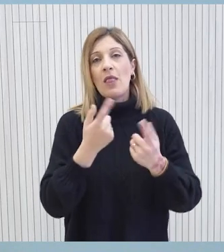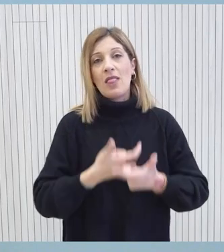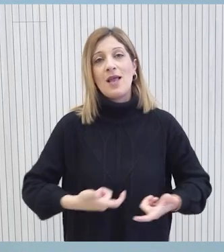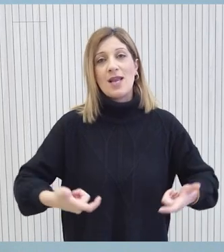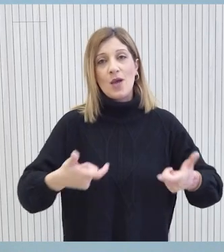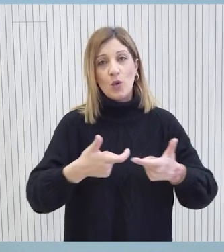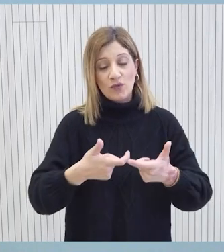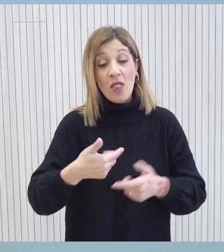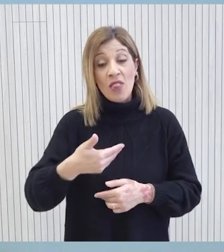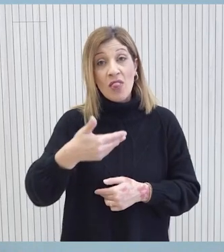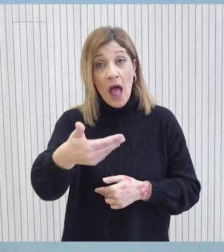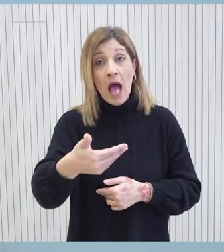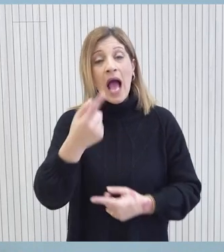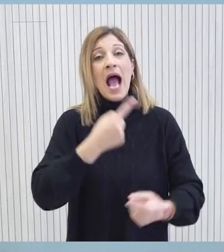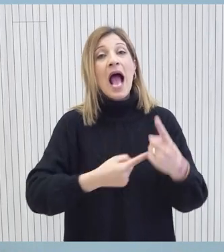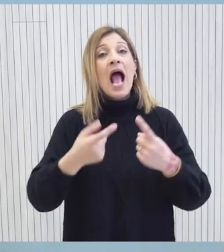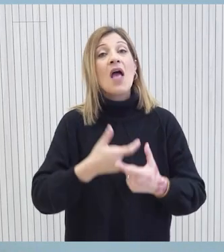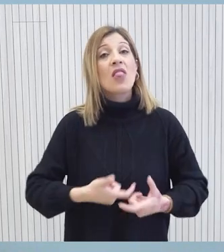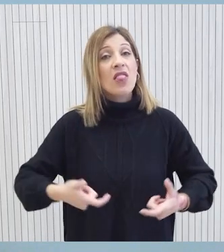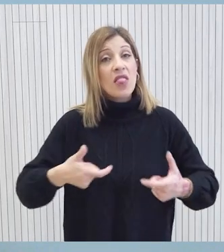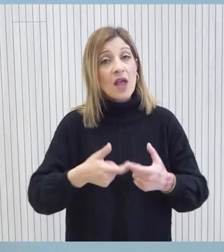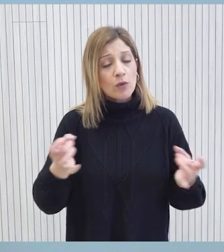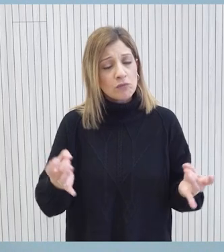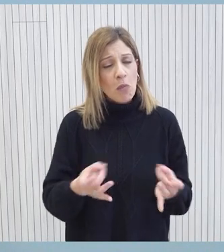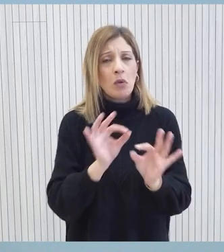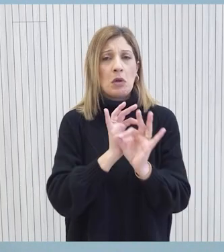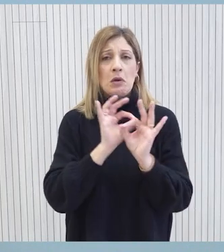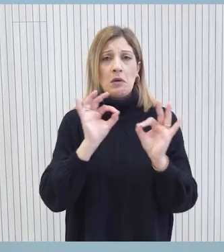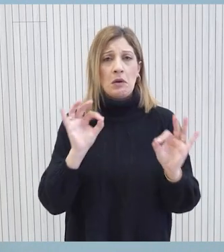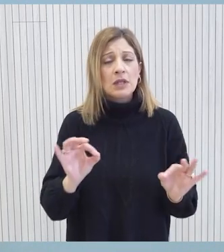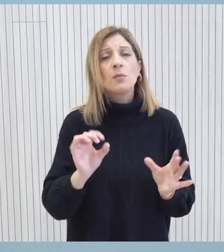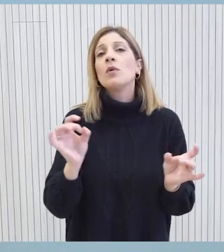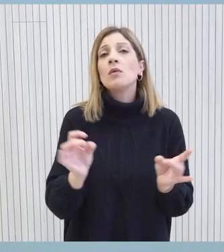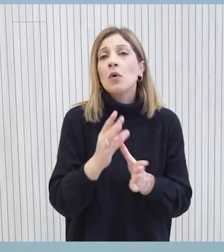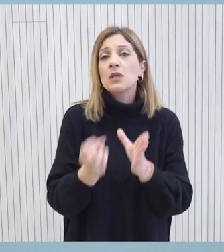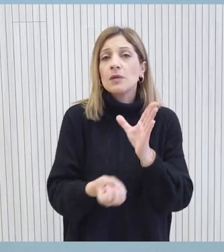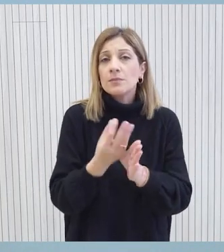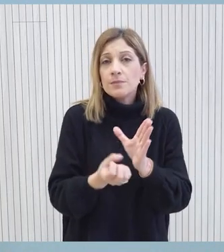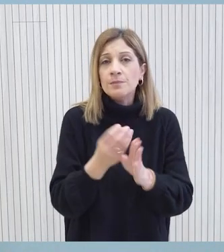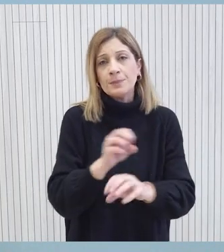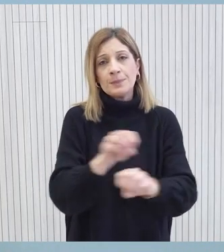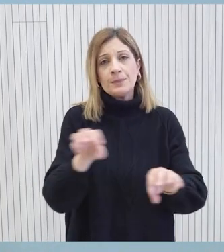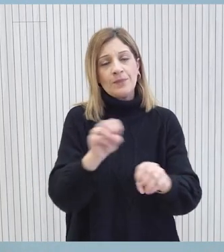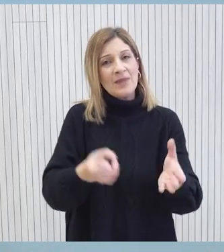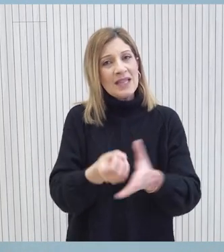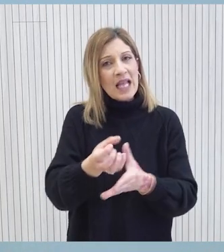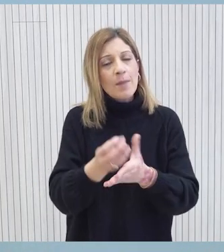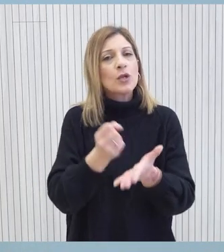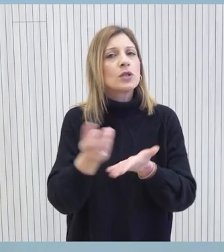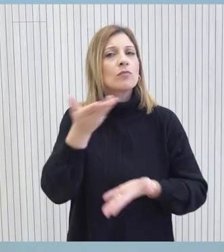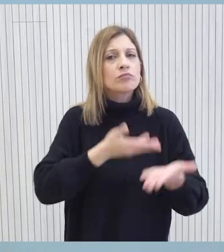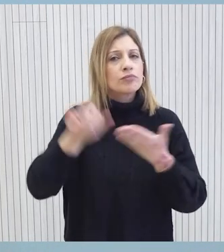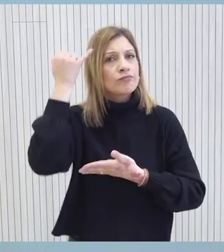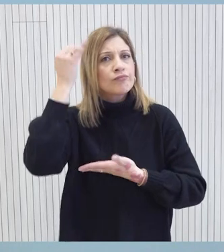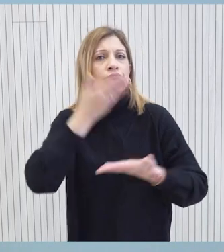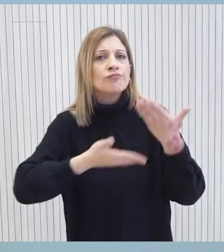Θα συγκαλέσει η Εθνικό Συμβούλιο ακριβώς μόλις υπάρξουν οι εξελίξεις, μόλις είναι τέτοιες εξελίξεις για ενημέρωση αφενός, αλλά και για ανταλλαγή απόψε των